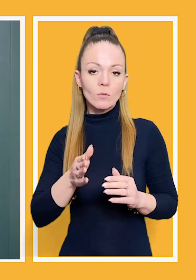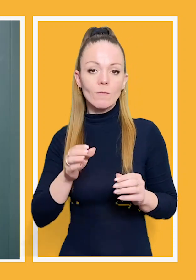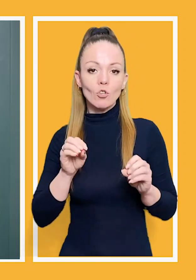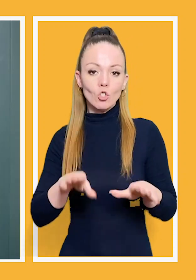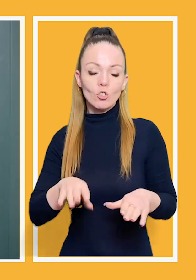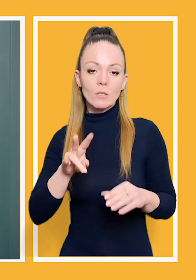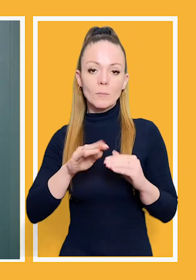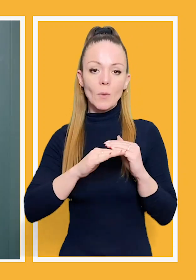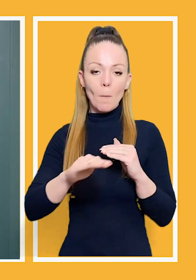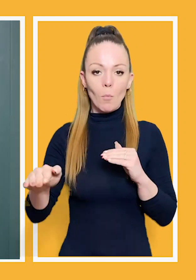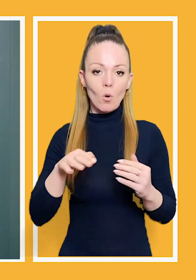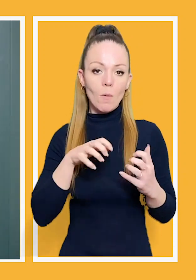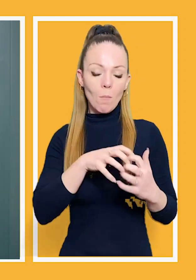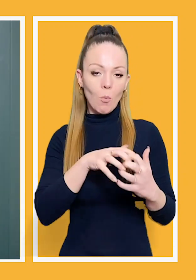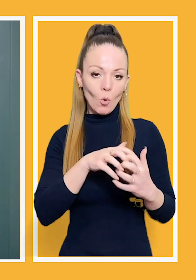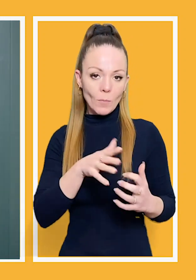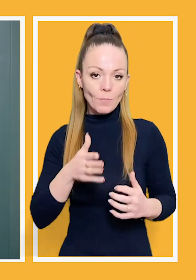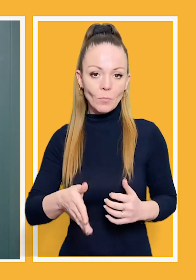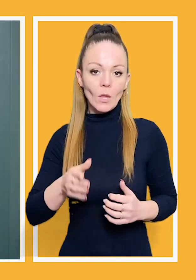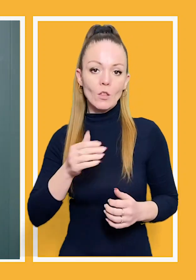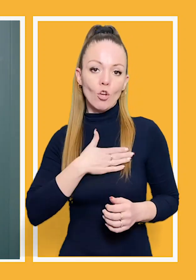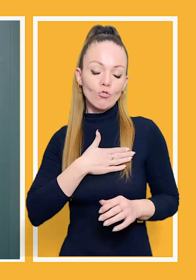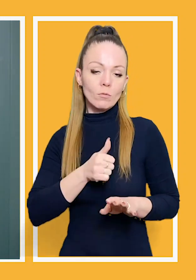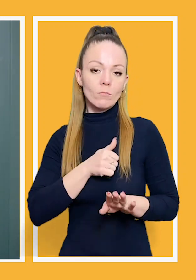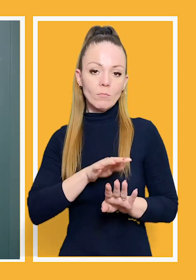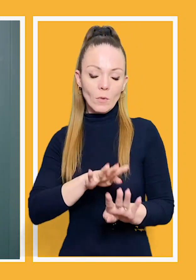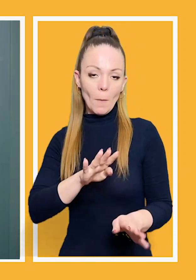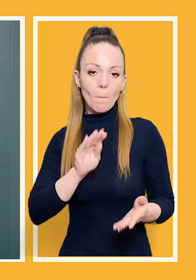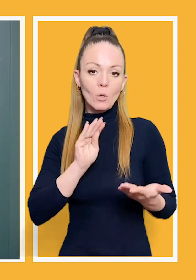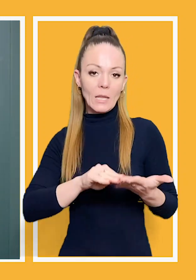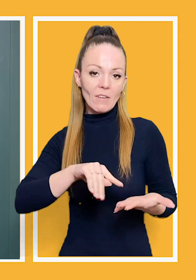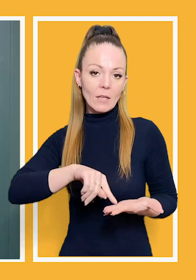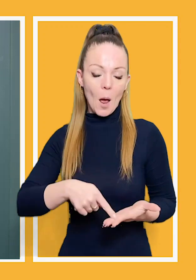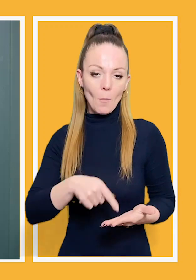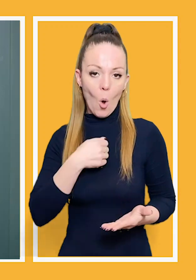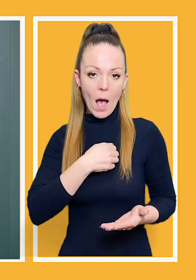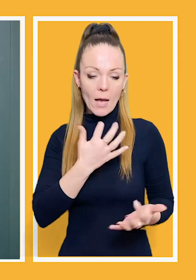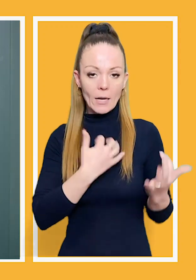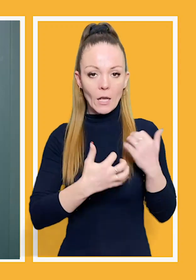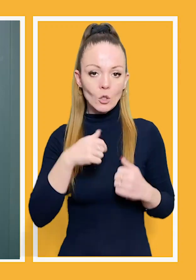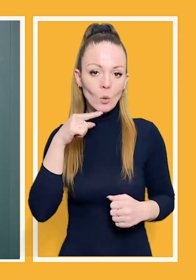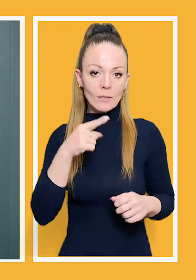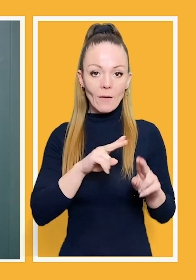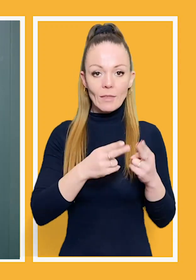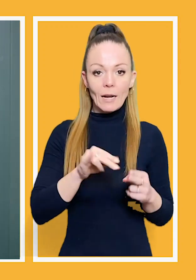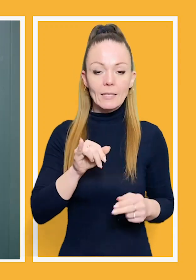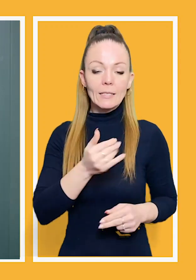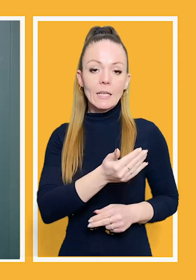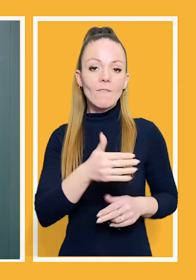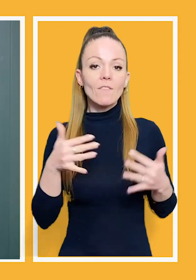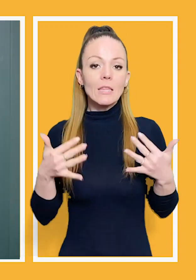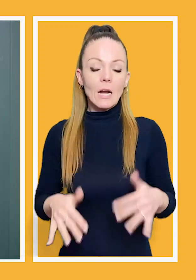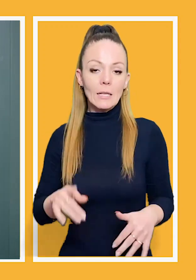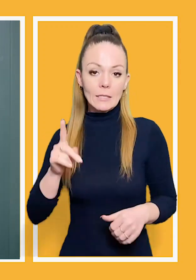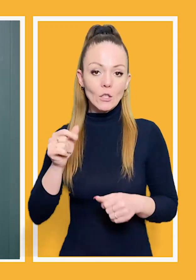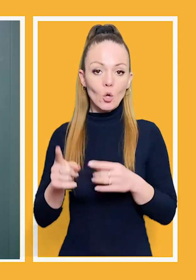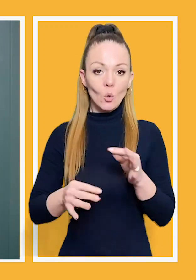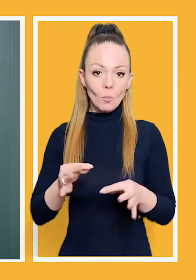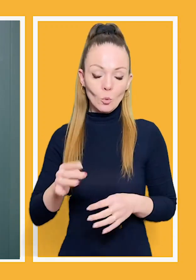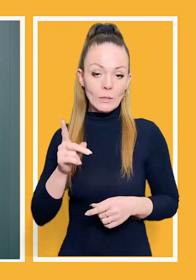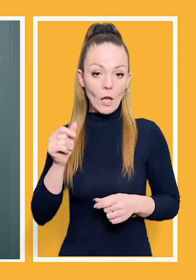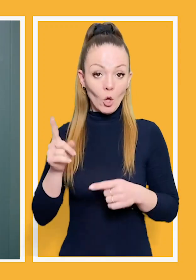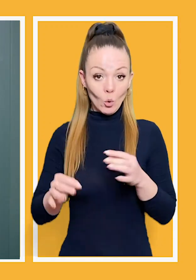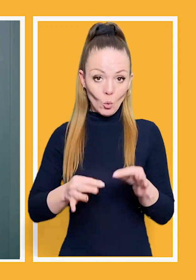буде вирішена на полі боя ЗСУ і інші сили оборони поставлять крапку в агресії РФ. І